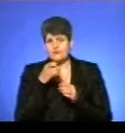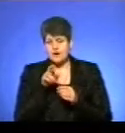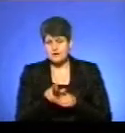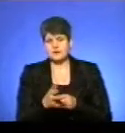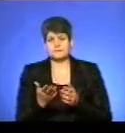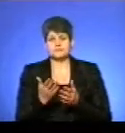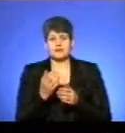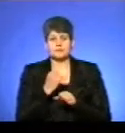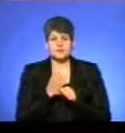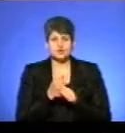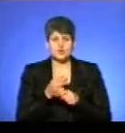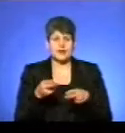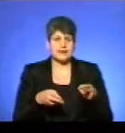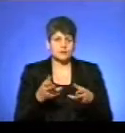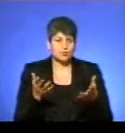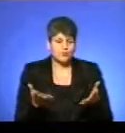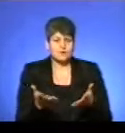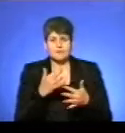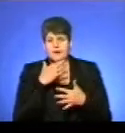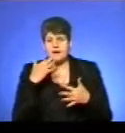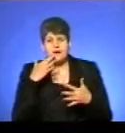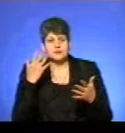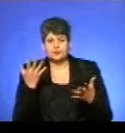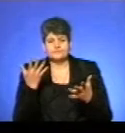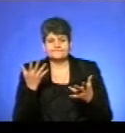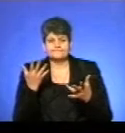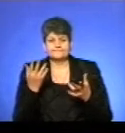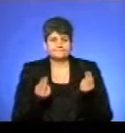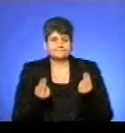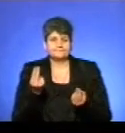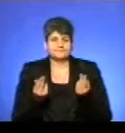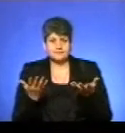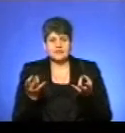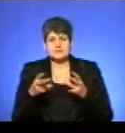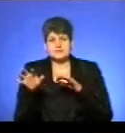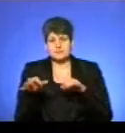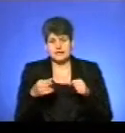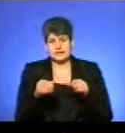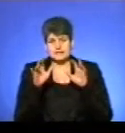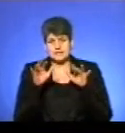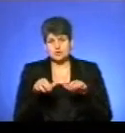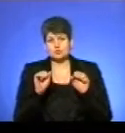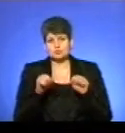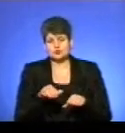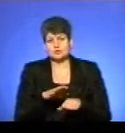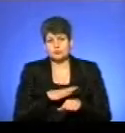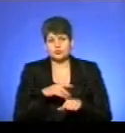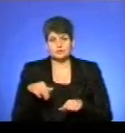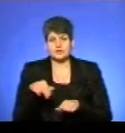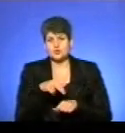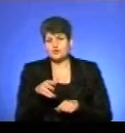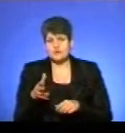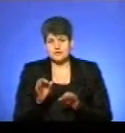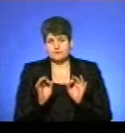і працює каток, і багато атракціонів, тому необхідно вивезти цей сніг, для того, щоб можна було пересуватися